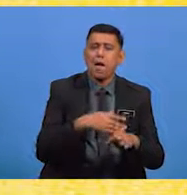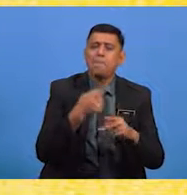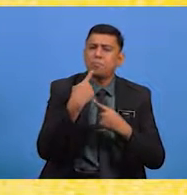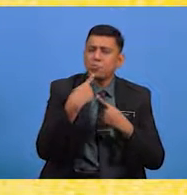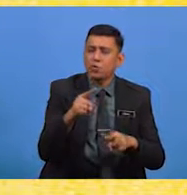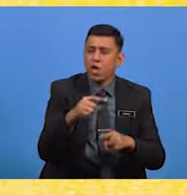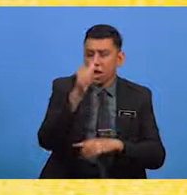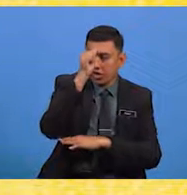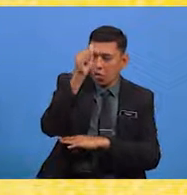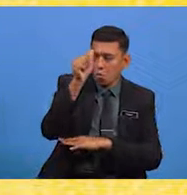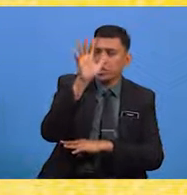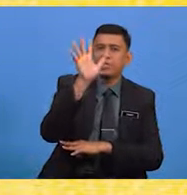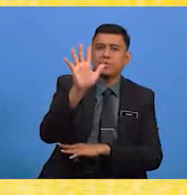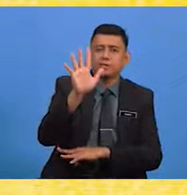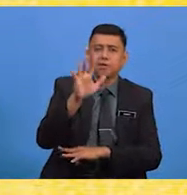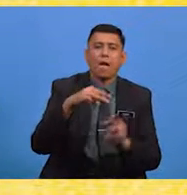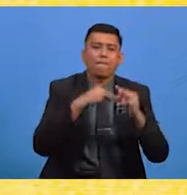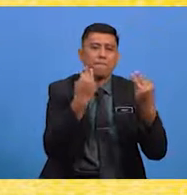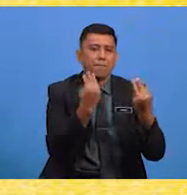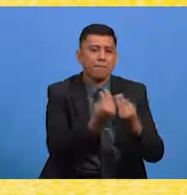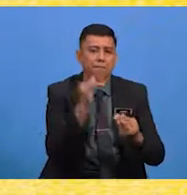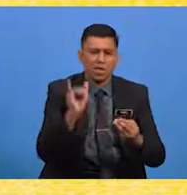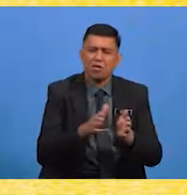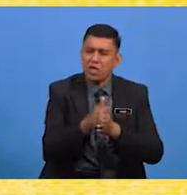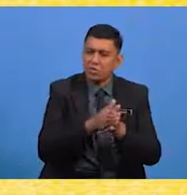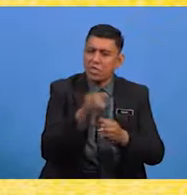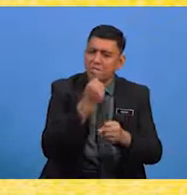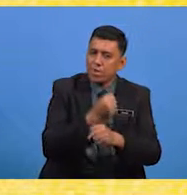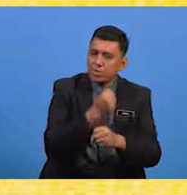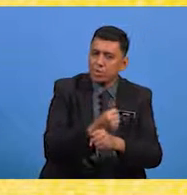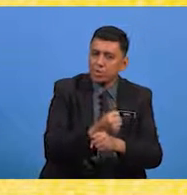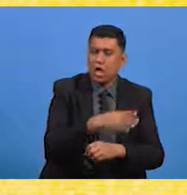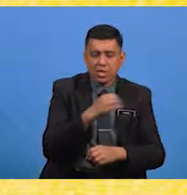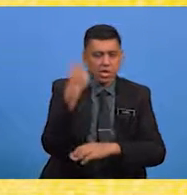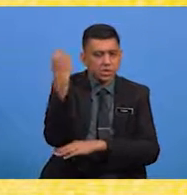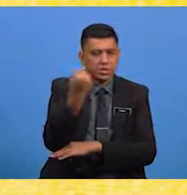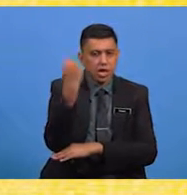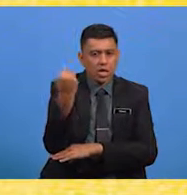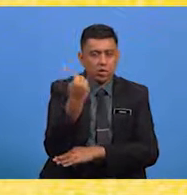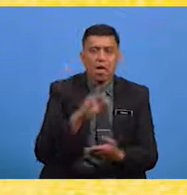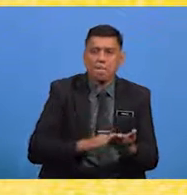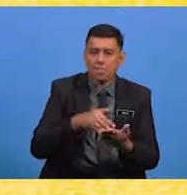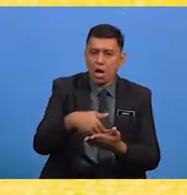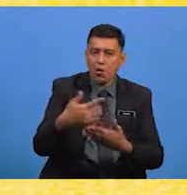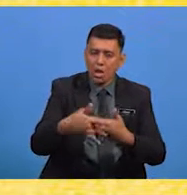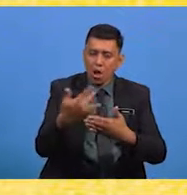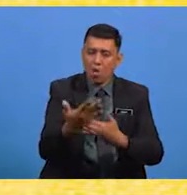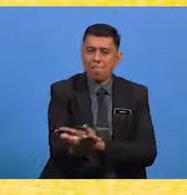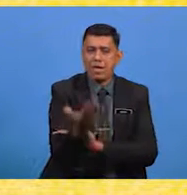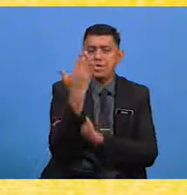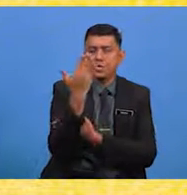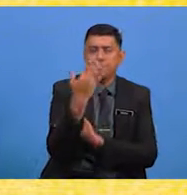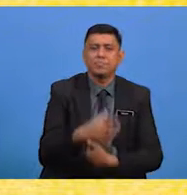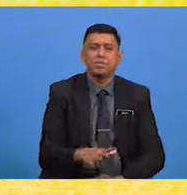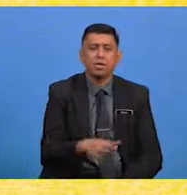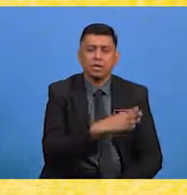Kelima, masyarakat yang rajin bekerja dan sentiasa bangun awal pagi